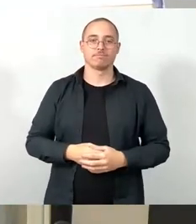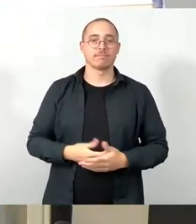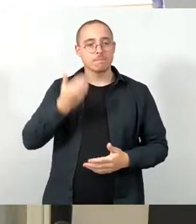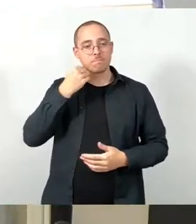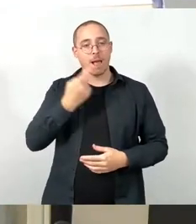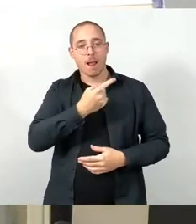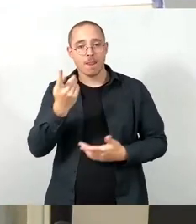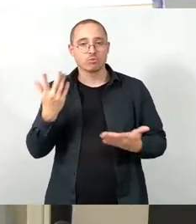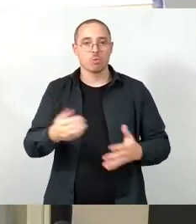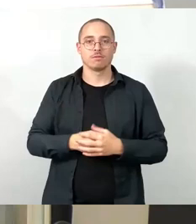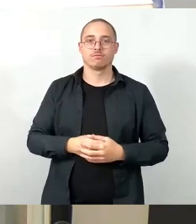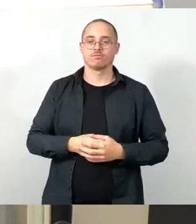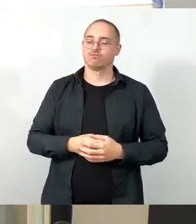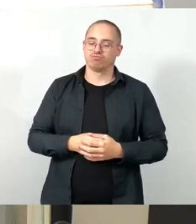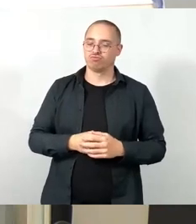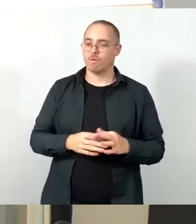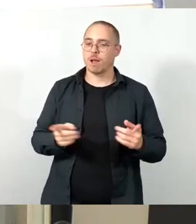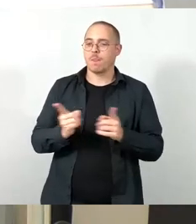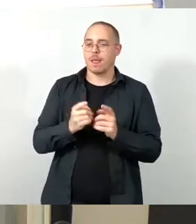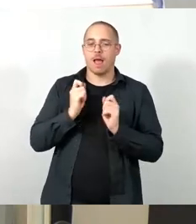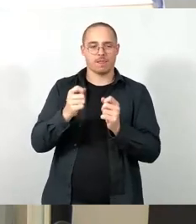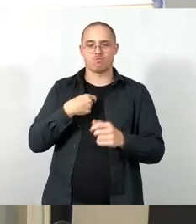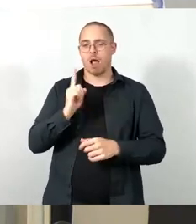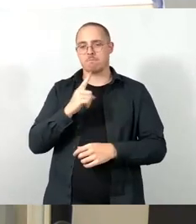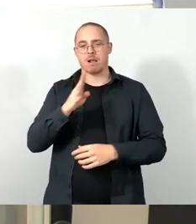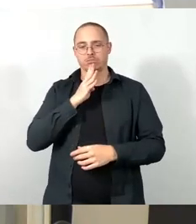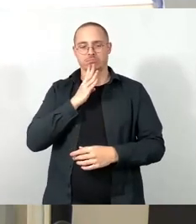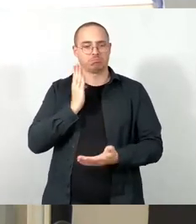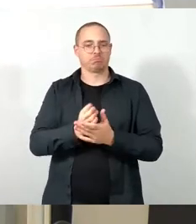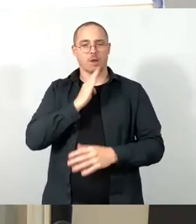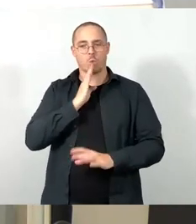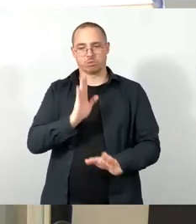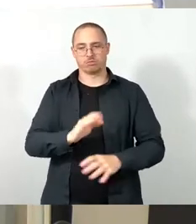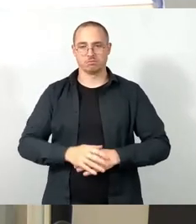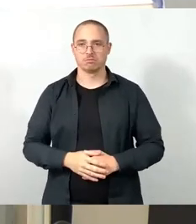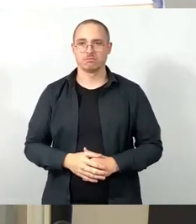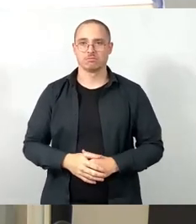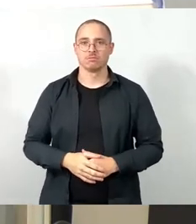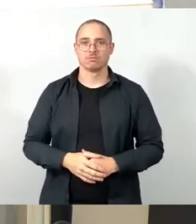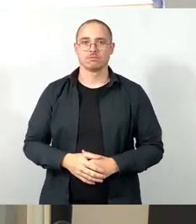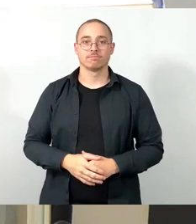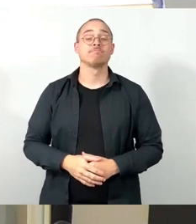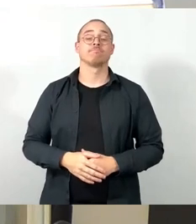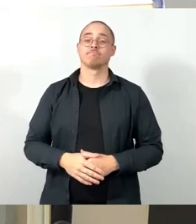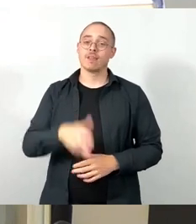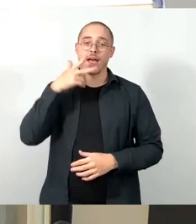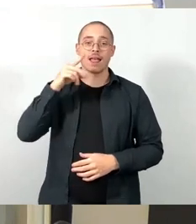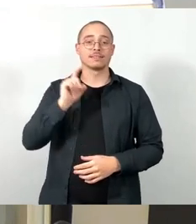einmal reden, wenn nicht noch irgendwelche Zwischenfälle passieren. Ja, Herr Zastrow, Sie werden langsam alt.